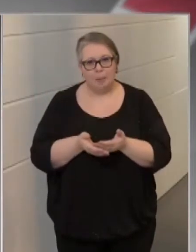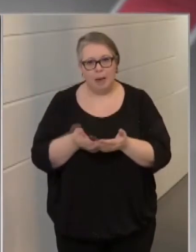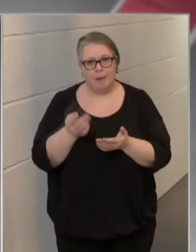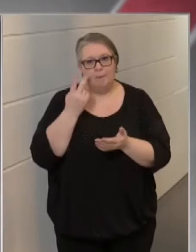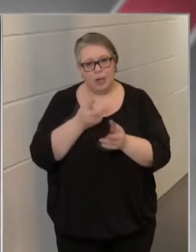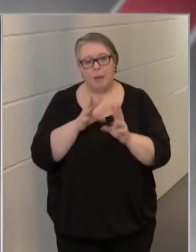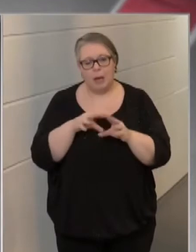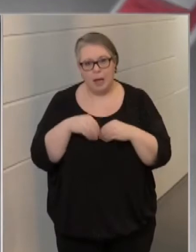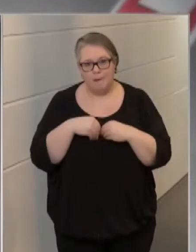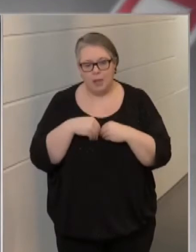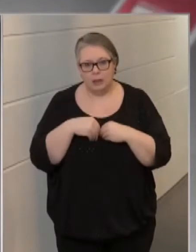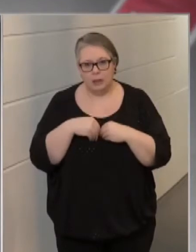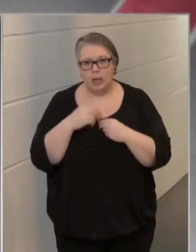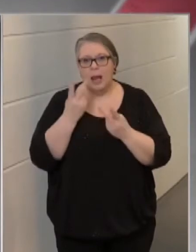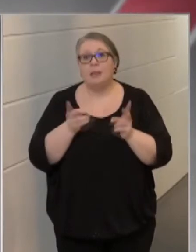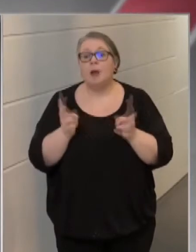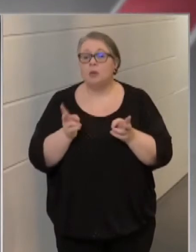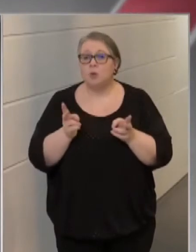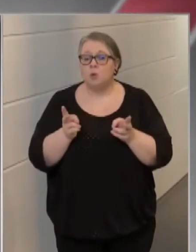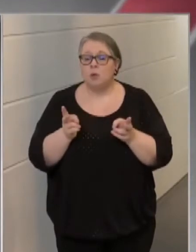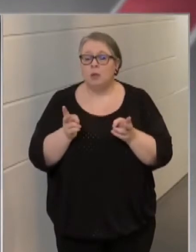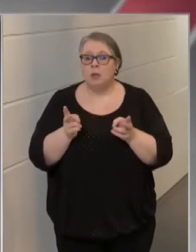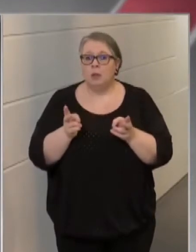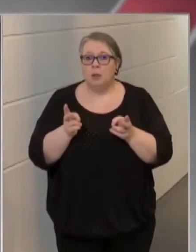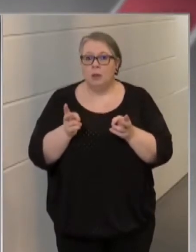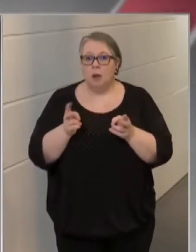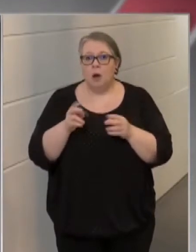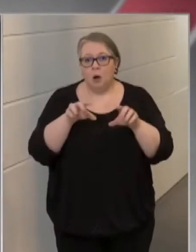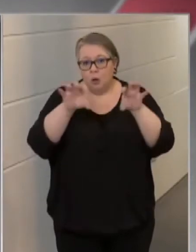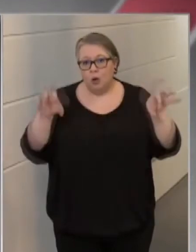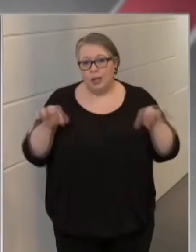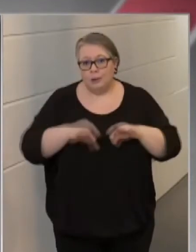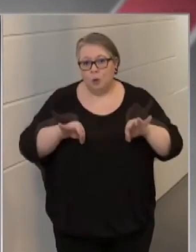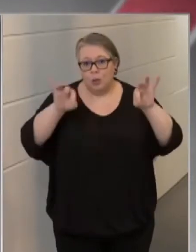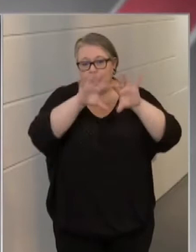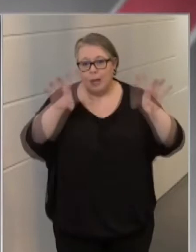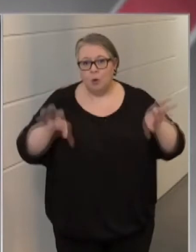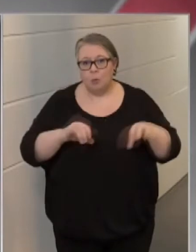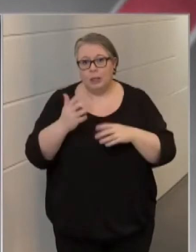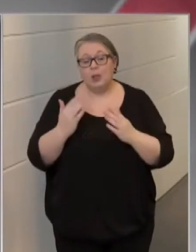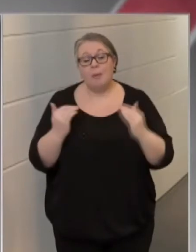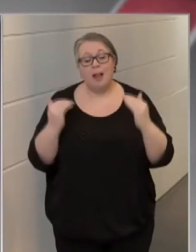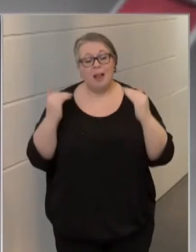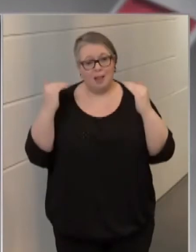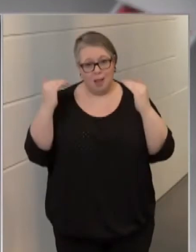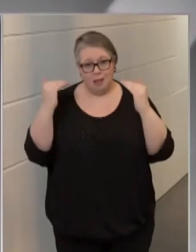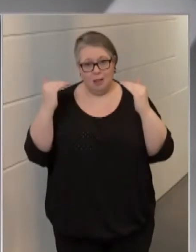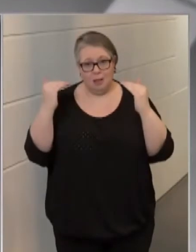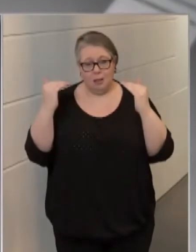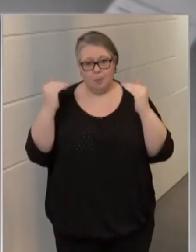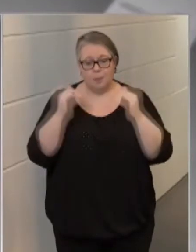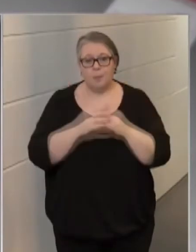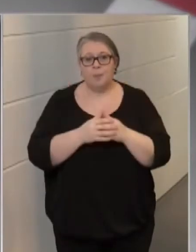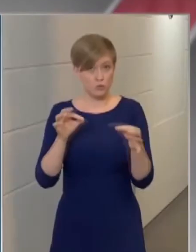napon 2853 fővel nőtt a beazonosított fertőzöttek száma és elhújnt 104 beteg. A tisztifőorvos